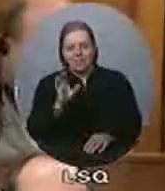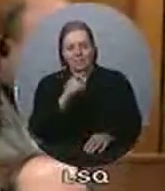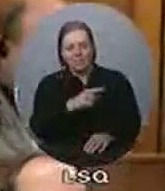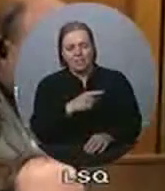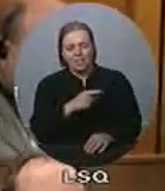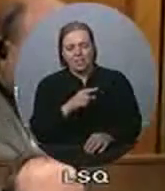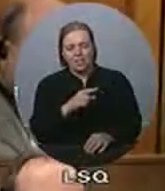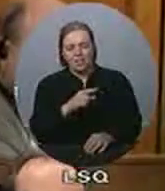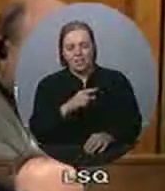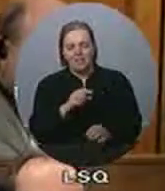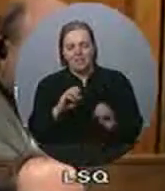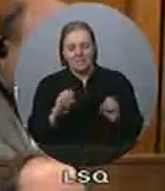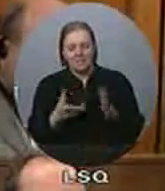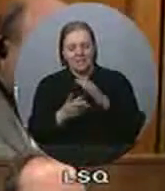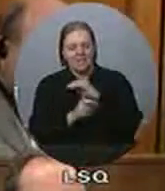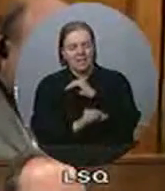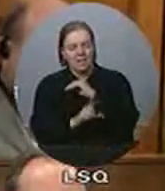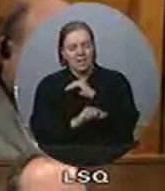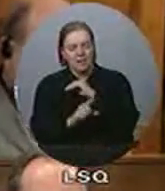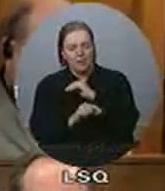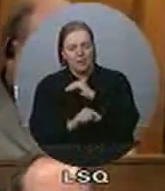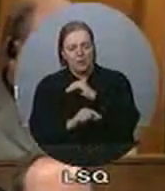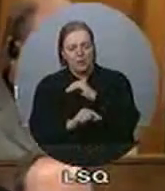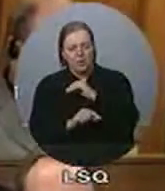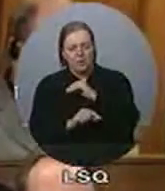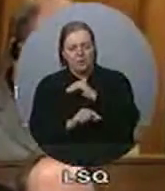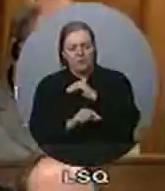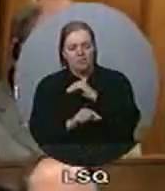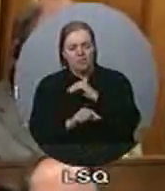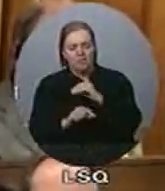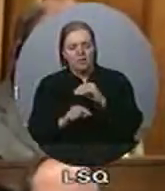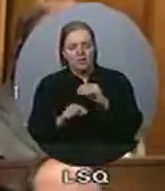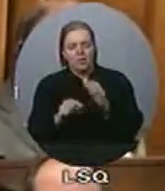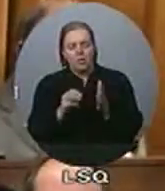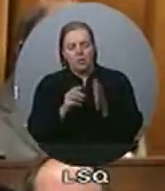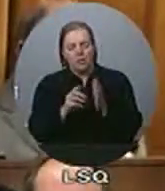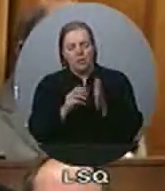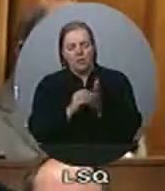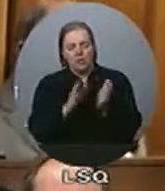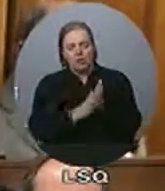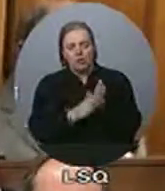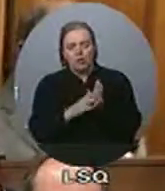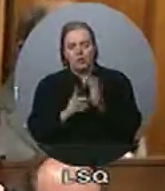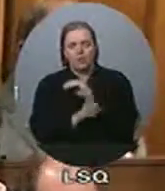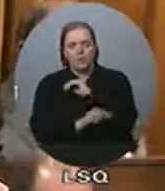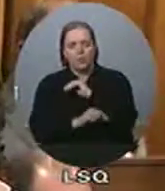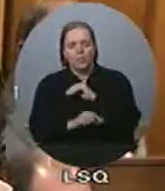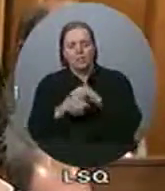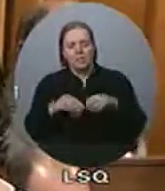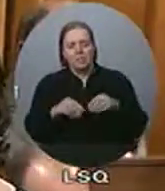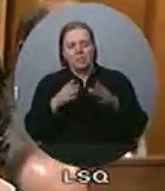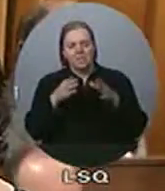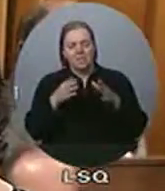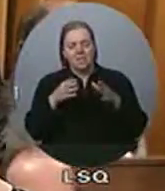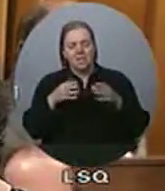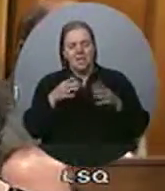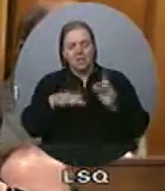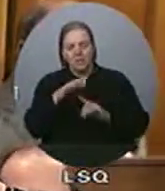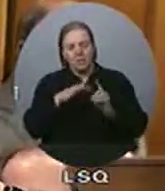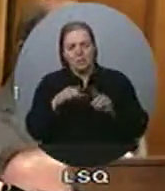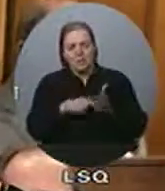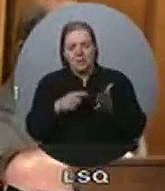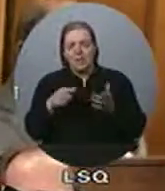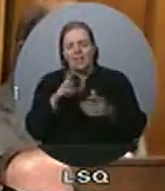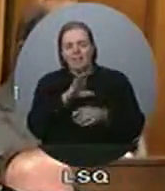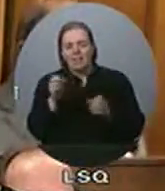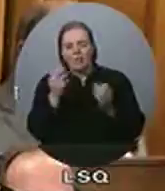créent les emplois. Des notes du personnel du ministre de'Environnement disent que le Canada n'a pas assez d'informations scientifiques